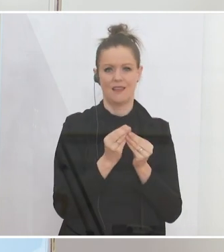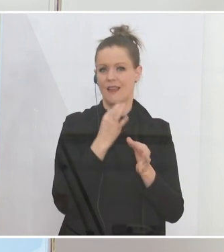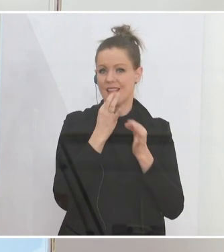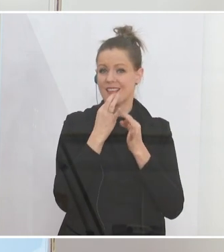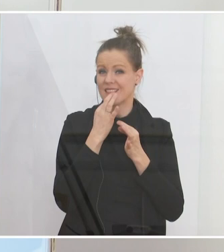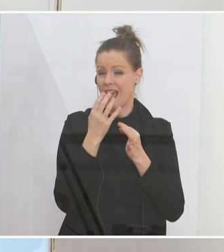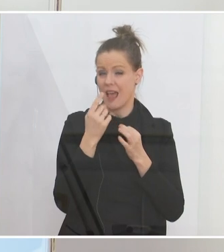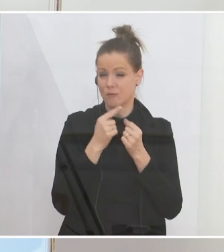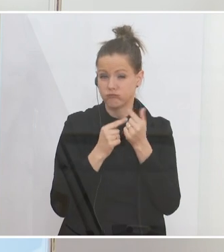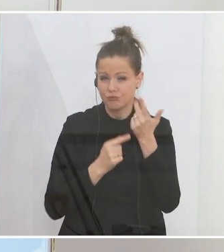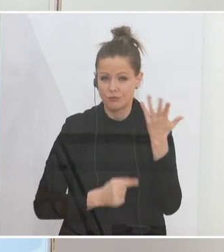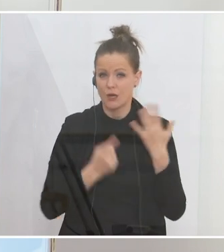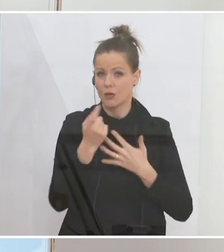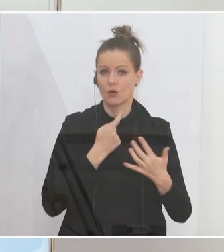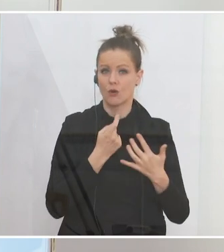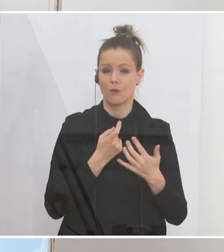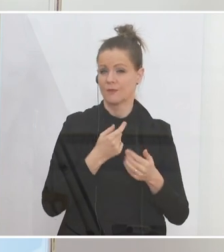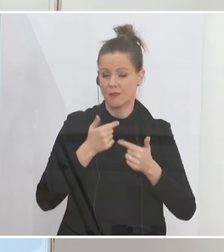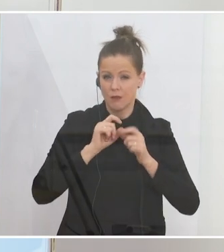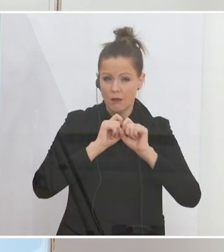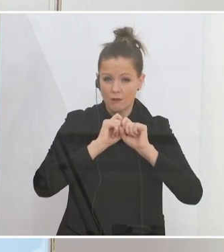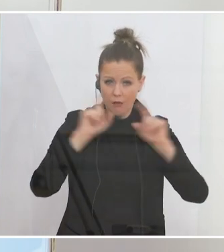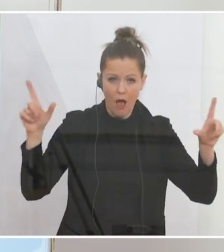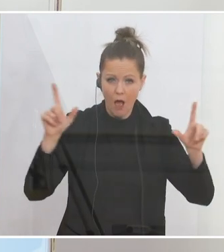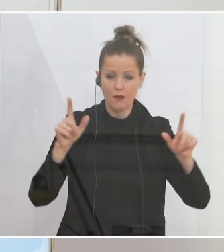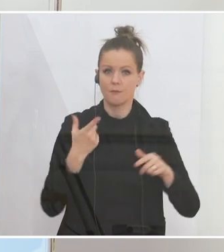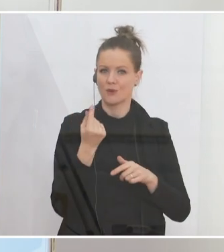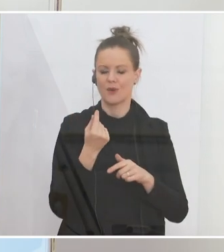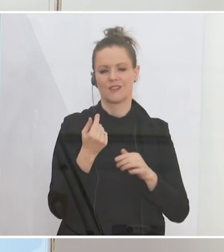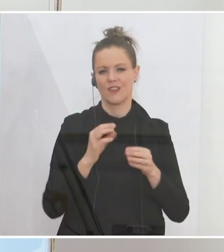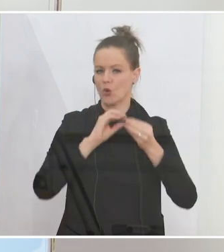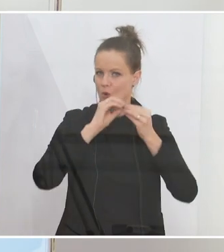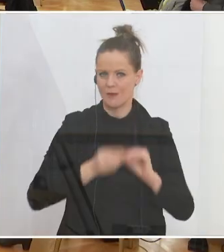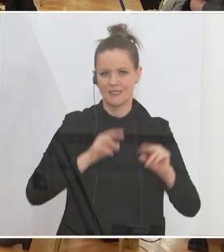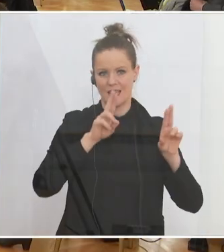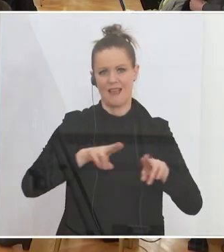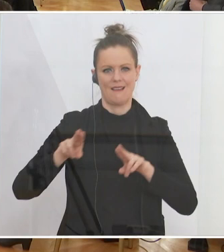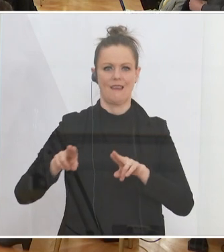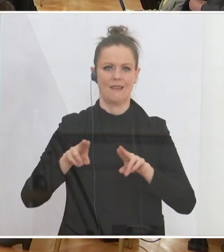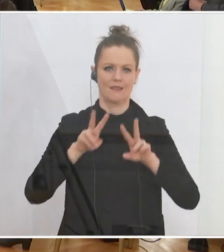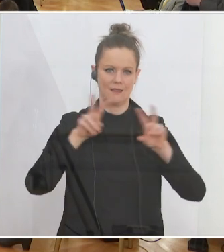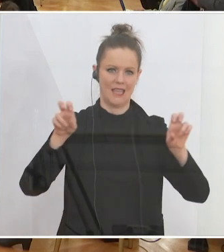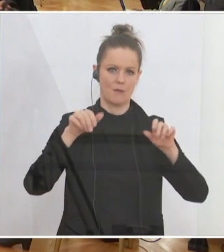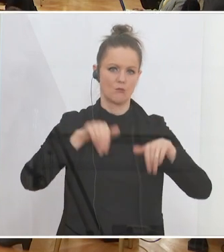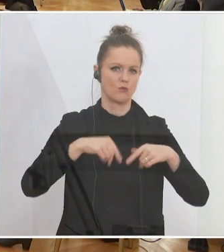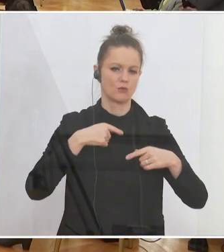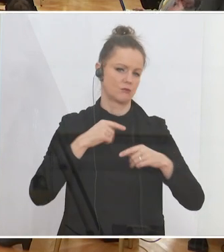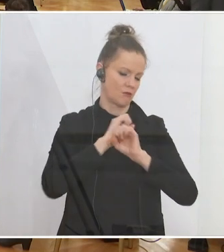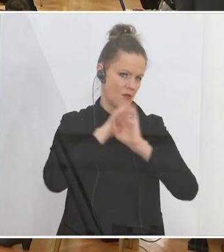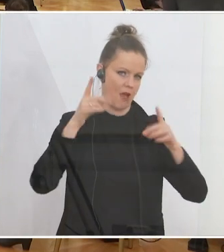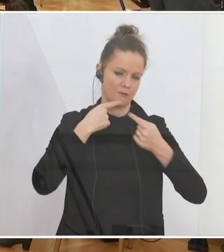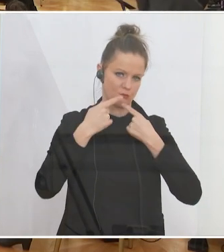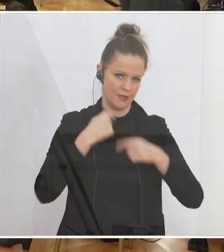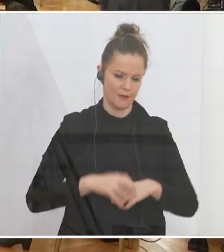Sie auch angesprochen haben, weil es hier natürlich um komplexe rechtliche Fragestellungen geht. Weitere Fragen, Herr